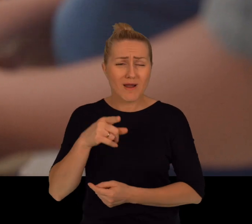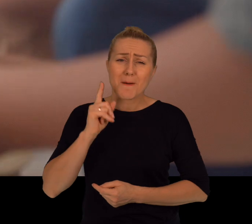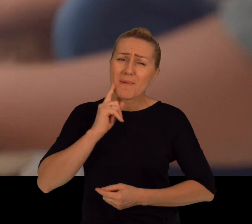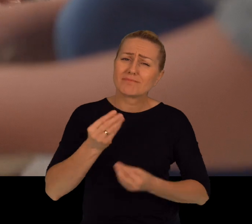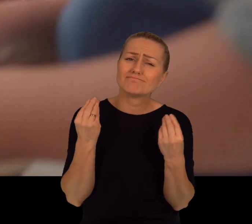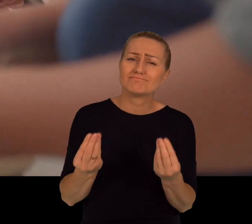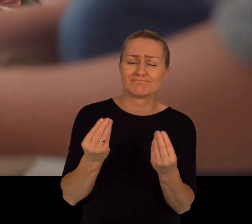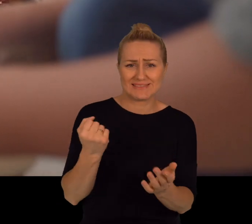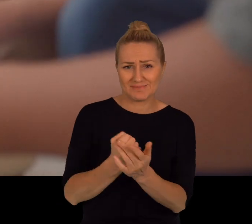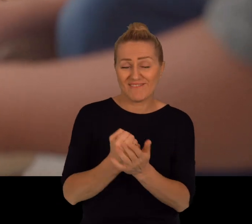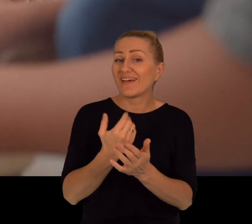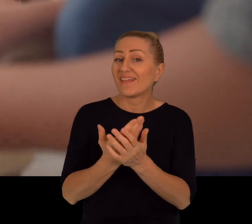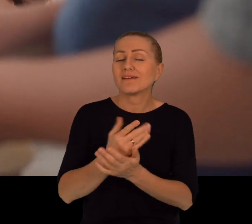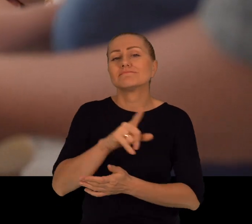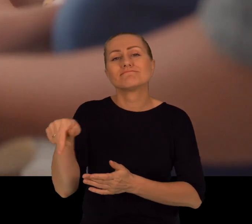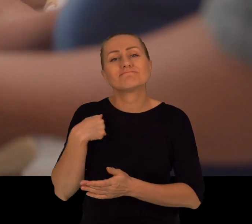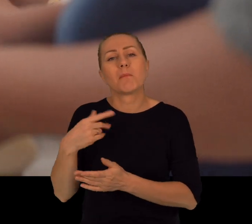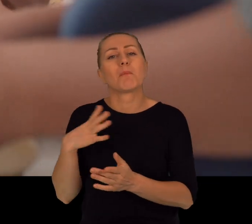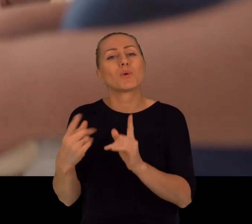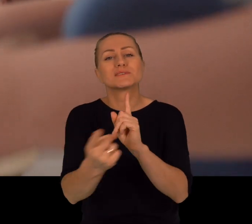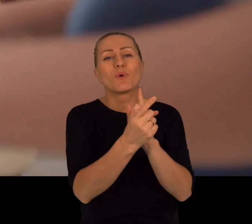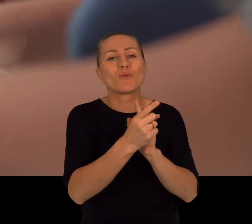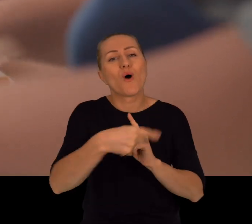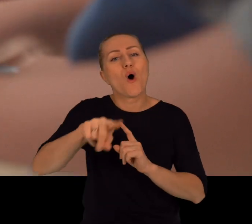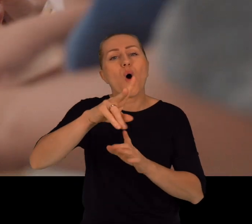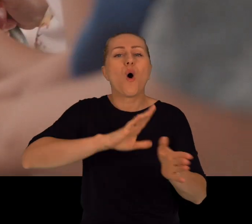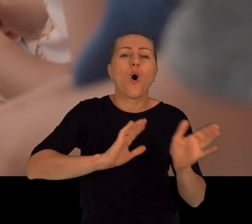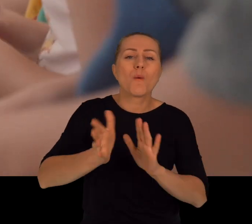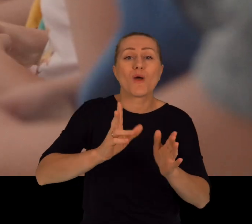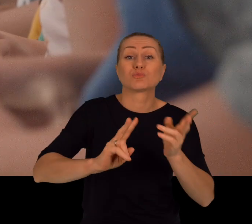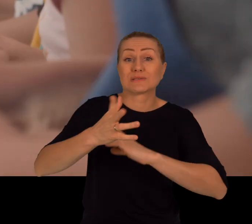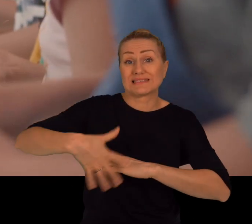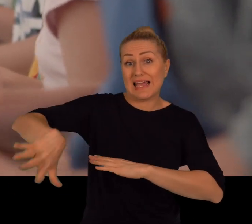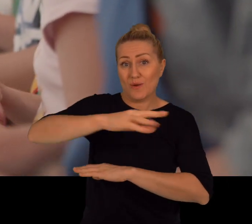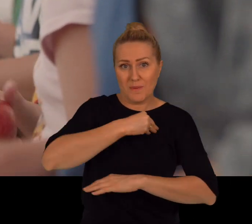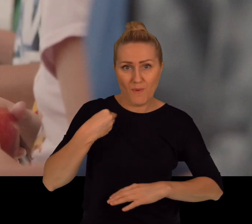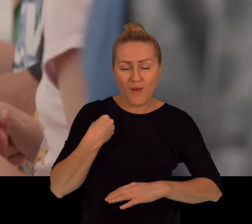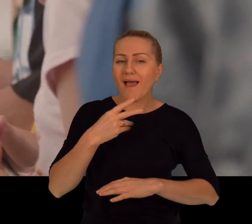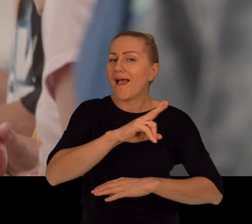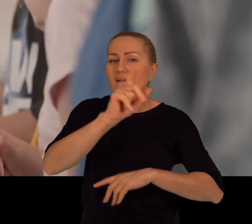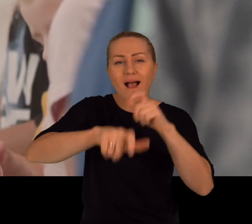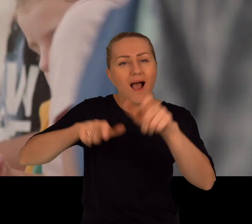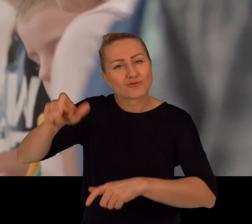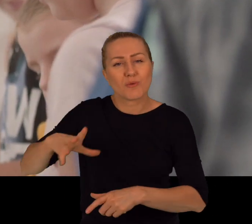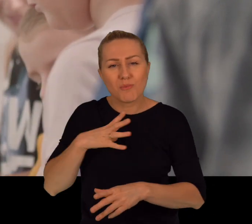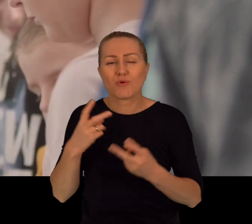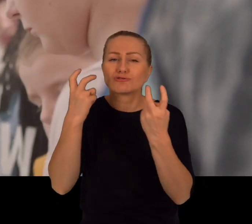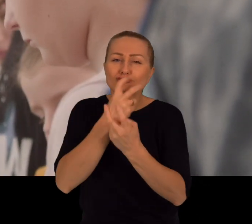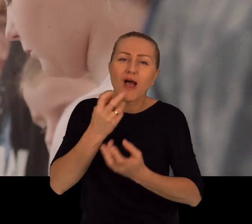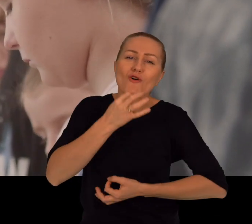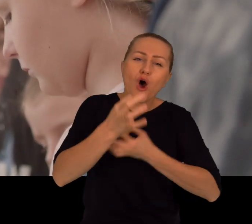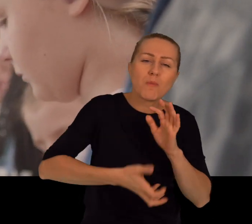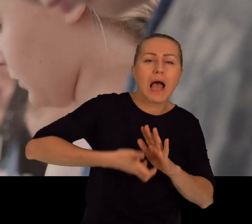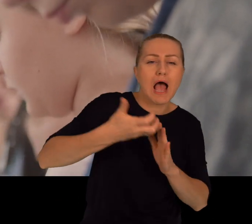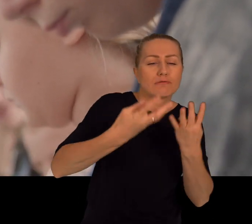jest świetna sprawa, bo to spotykali się opiekunowie z całej Polski. I każdy coś ciekawego opowiedział o